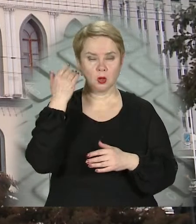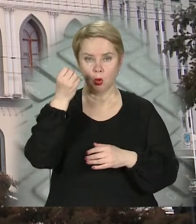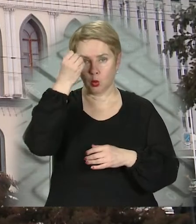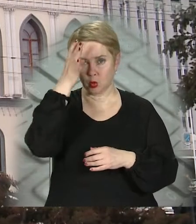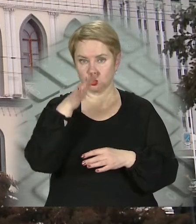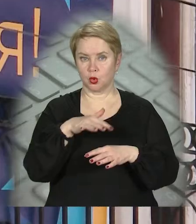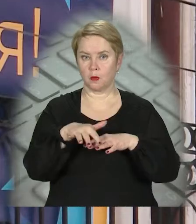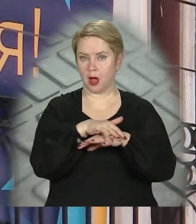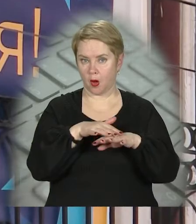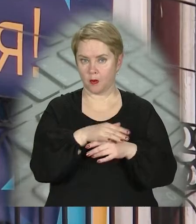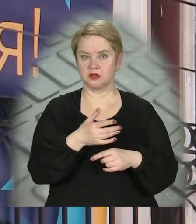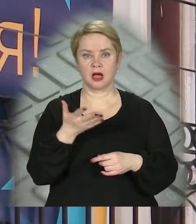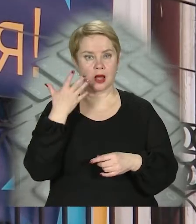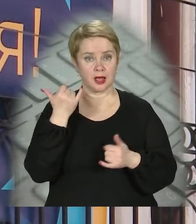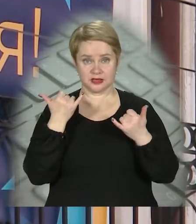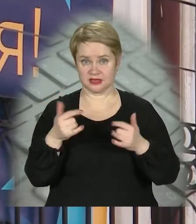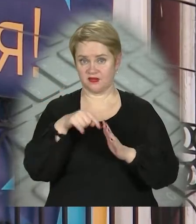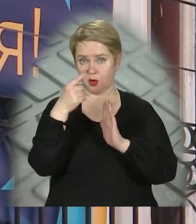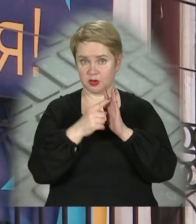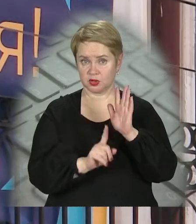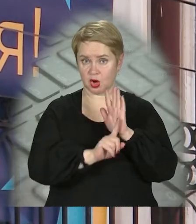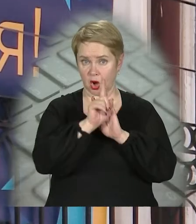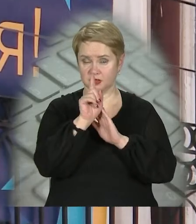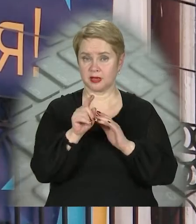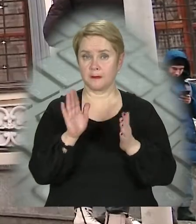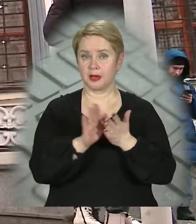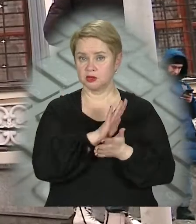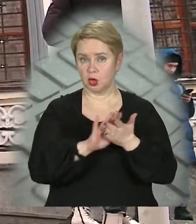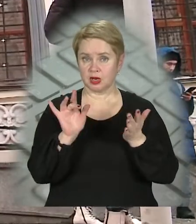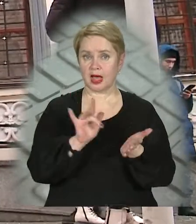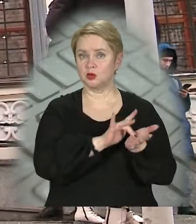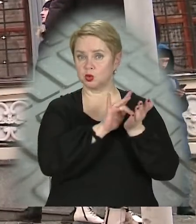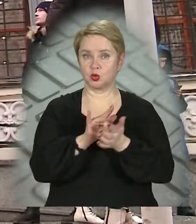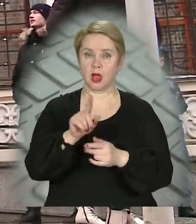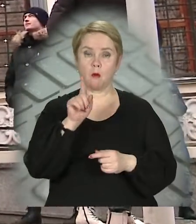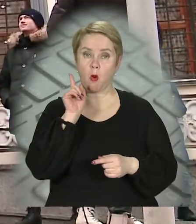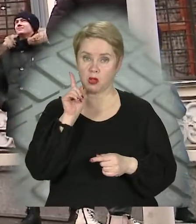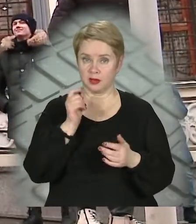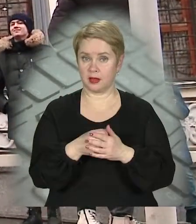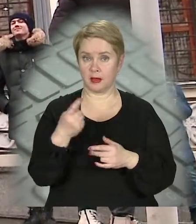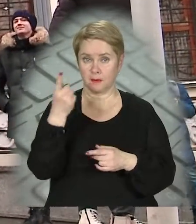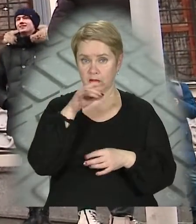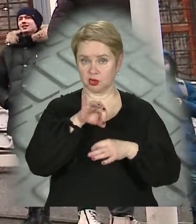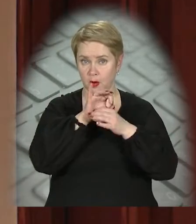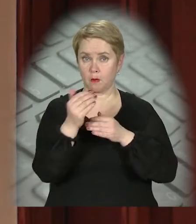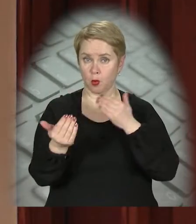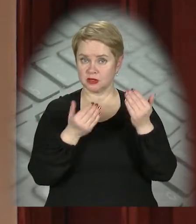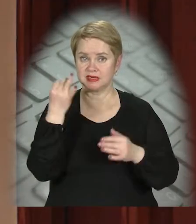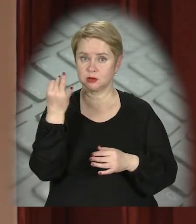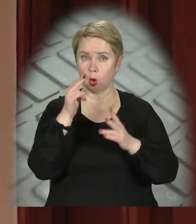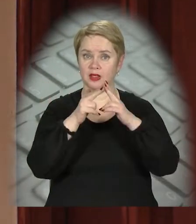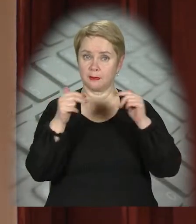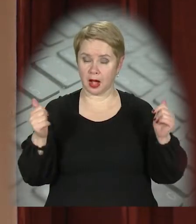та культуру мегаполісу легко. Сьогодні у місті розпочали цикл безкоштовних екскурсій для молоді. Першу провели у музеї